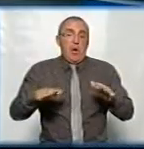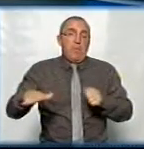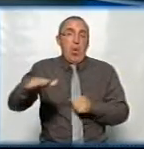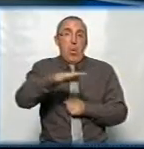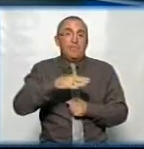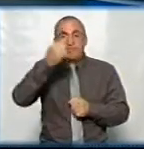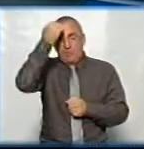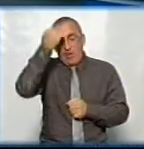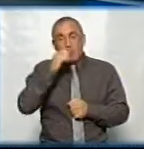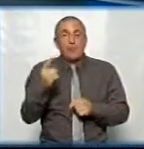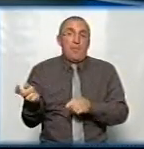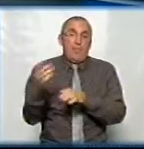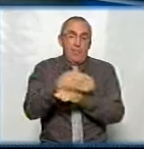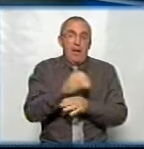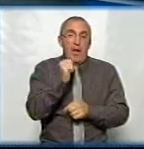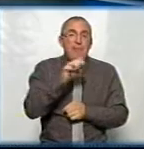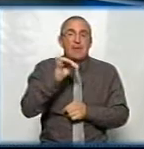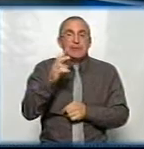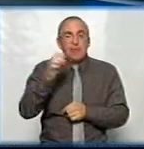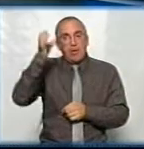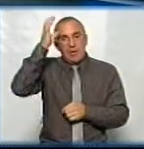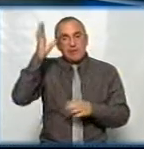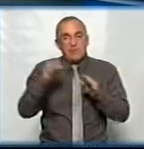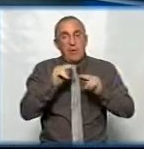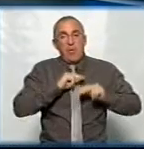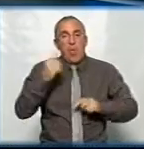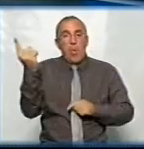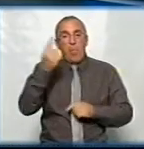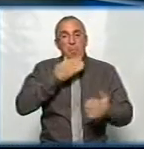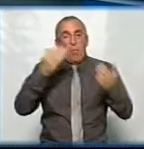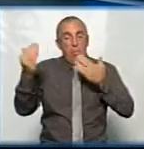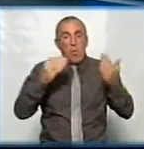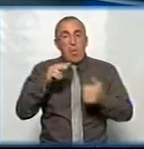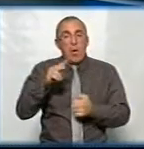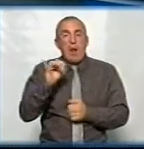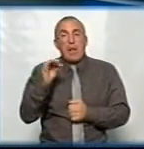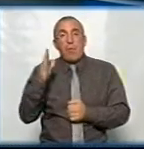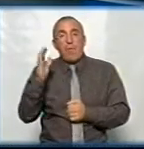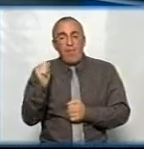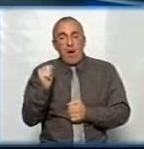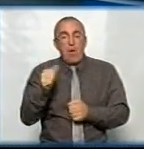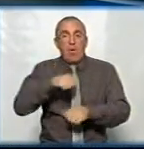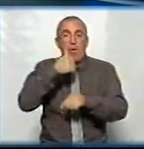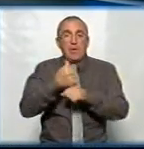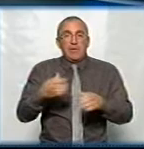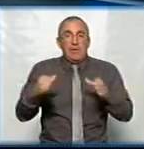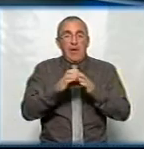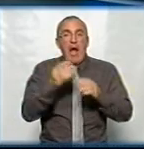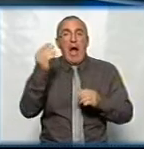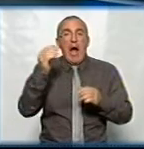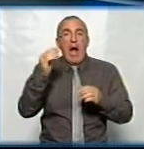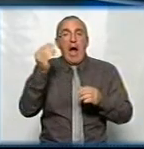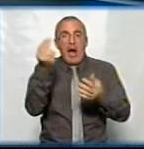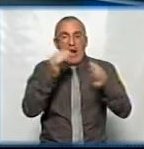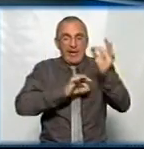Дякую вам, що прийшли. Анна Недлінська, науковий співробітник обласного художнього музею та Людмила Харламова, голова обласної спілки архітекторів